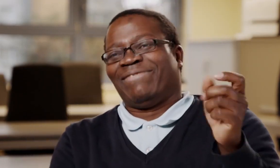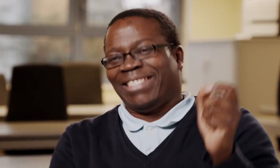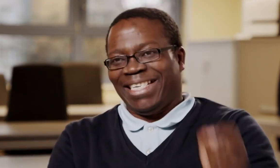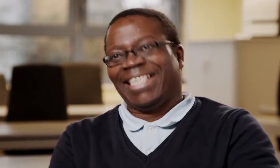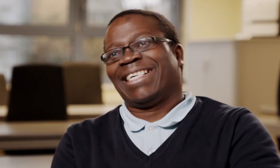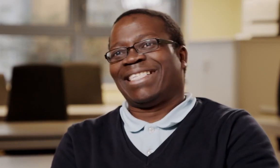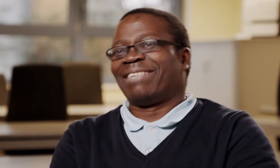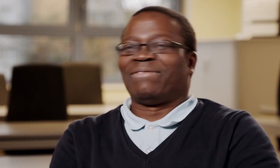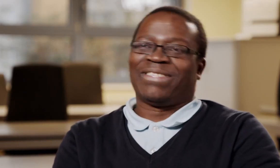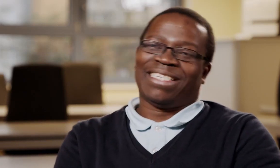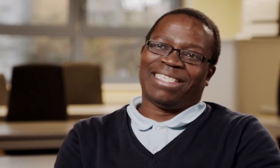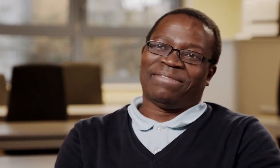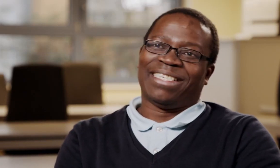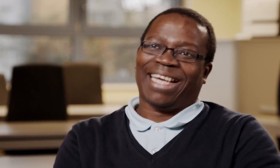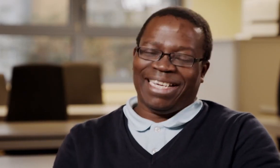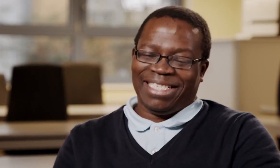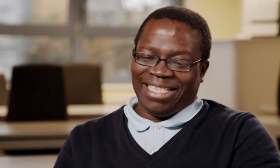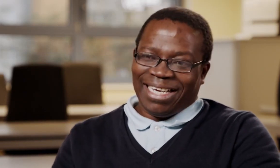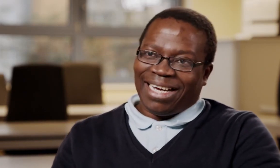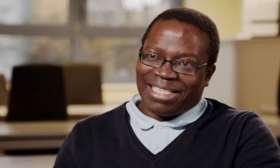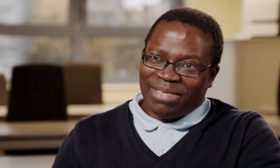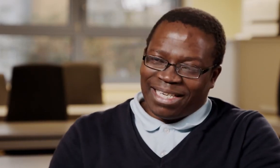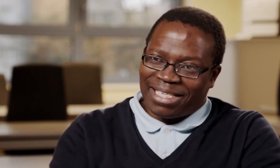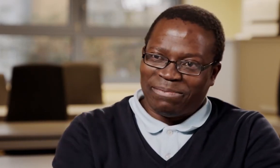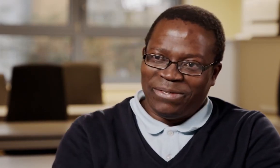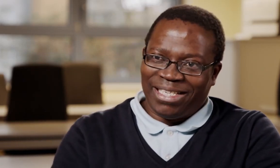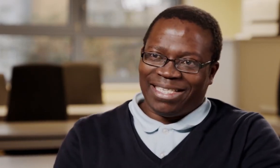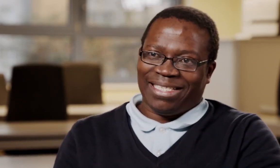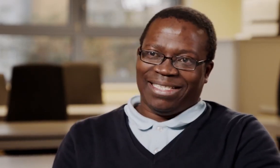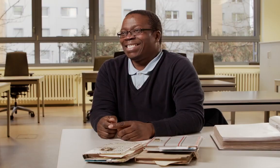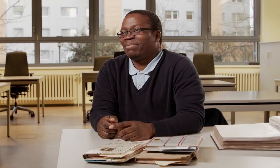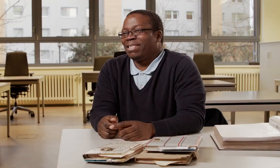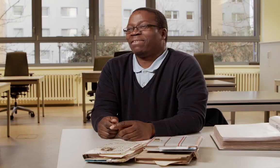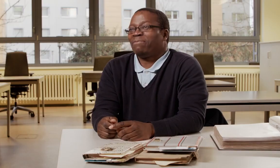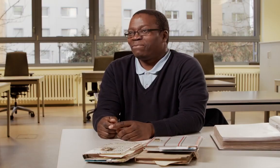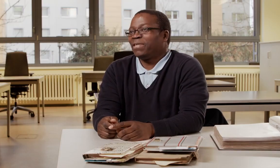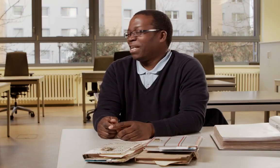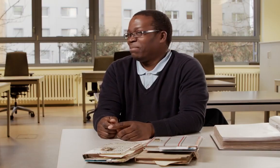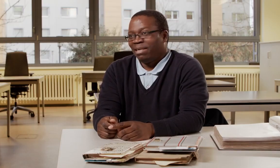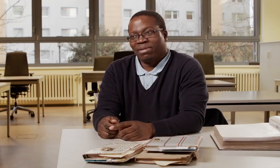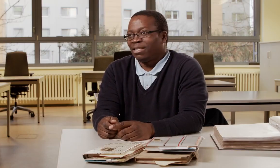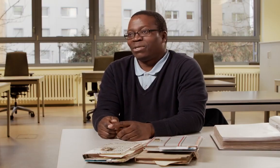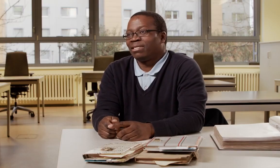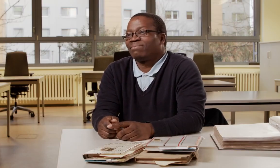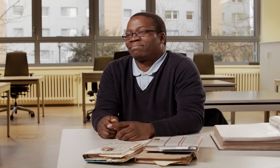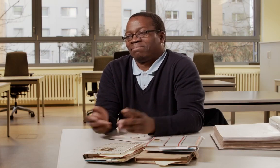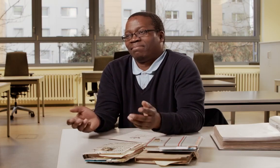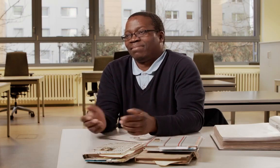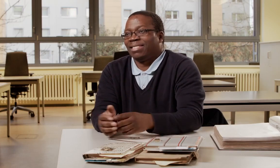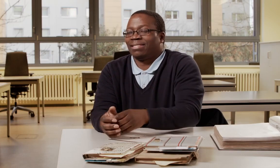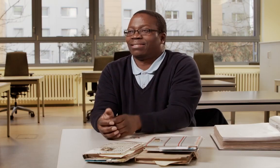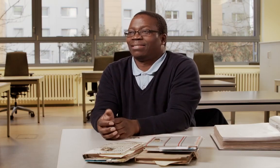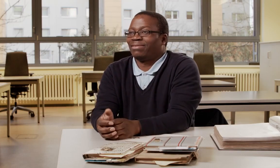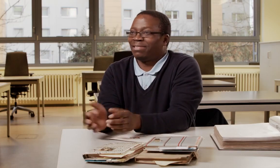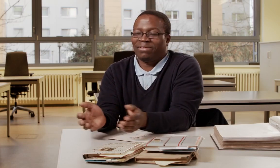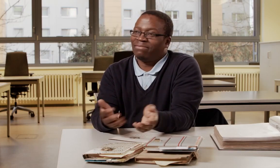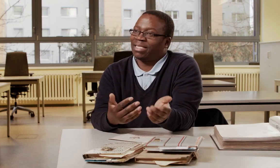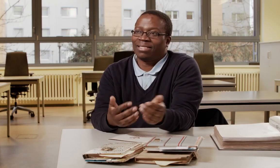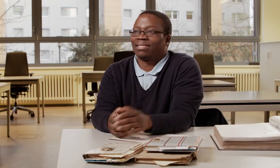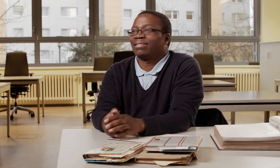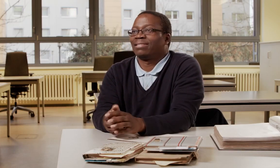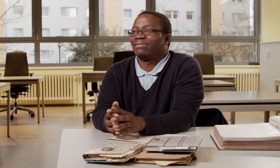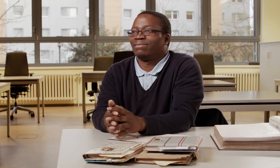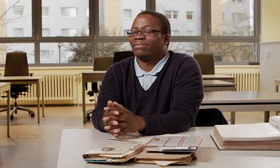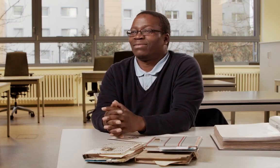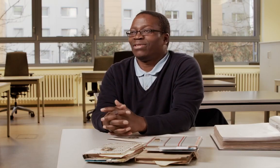Wo sie hingehen, da würde ich sie finden. Eigentlich hat mich das ermöglicht. Ich bin einfach vom Wohnheim abgehauen. Ja, ich war einfach